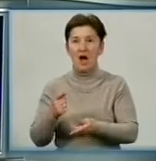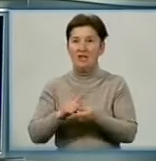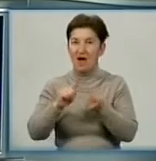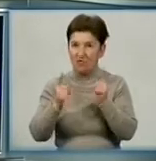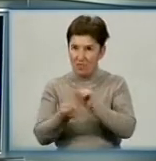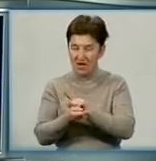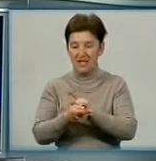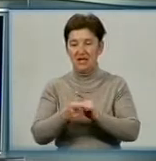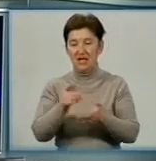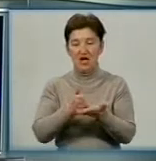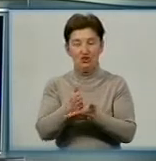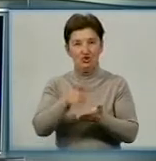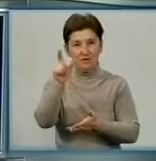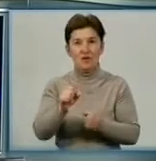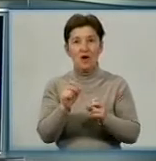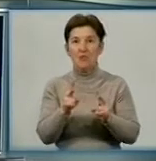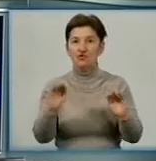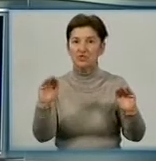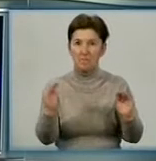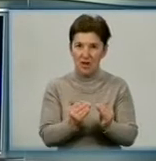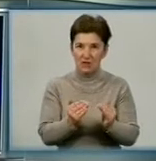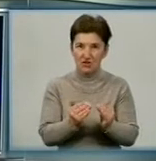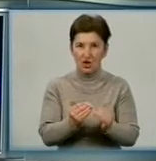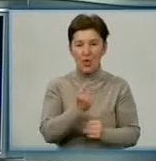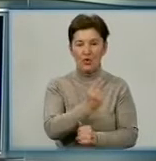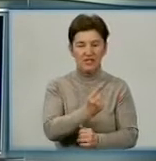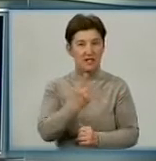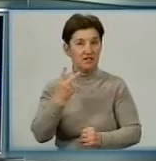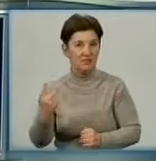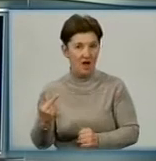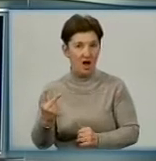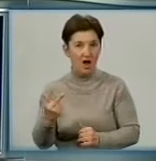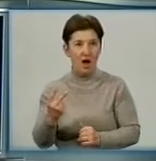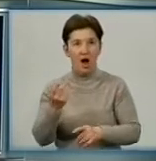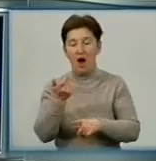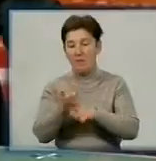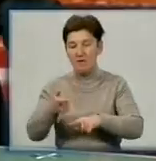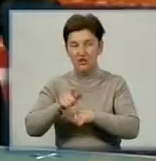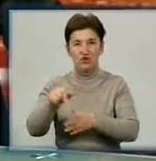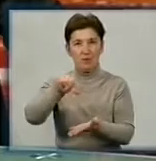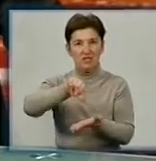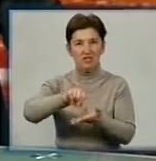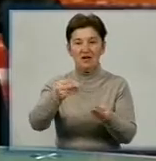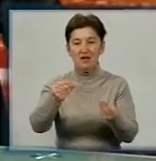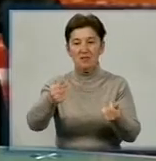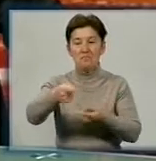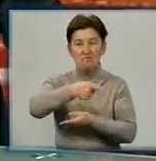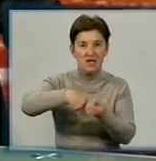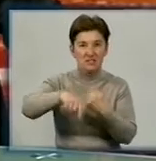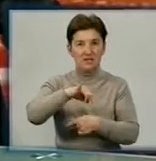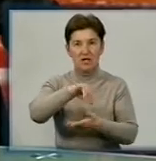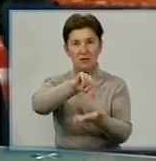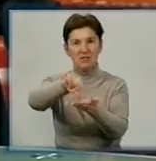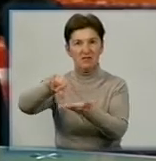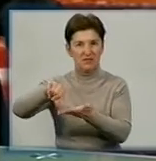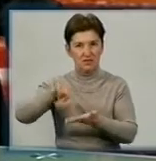чиновників будемо вважати якомога менше, один-два, а щоб це був представників бізнесу, тому що і представників,